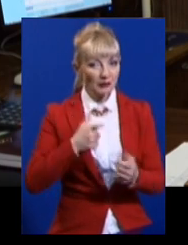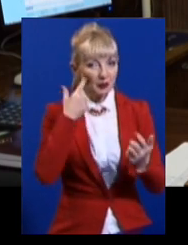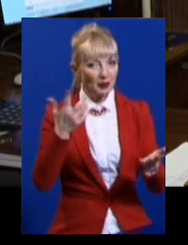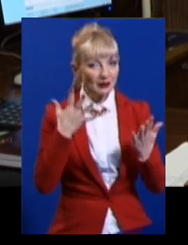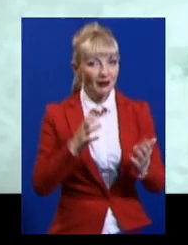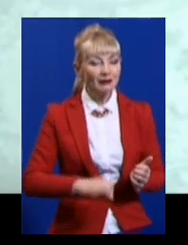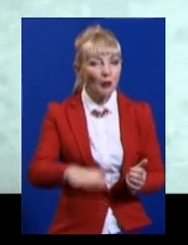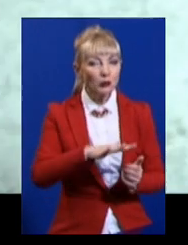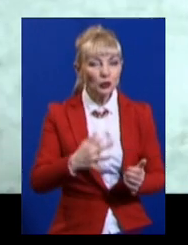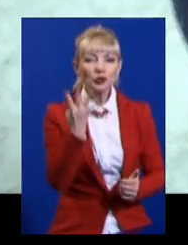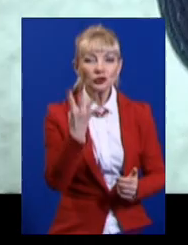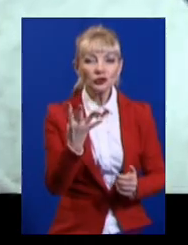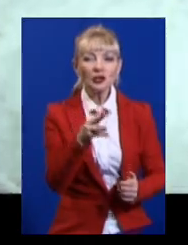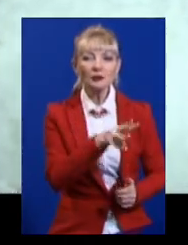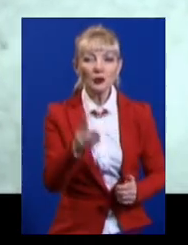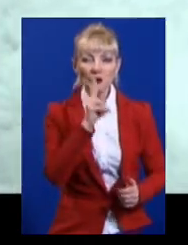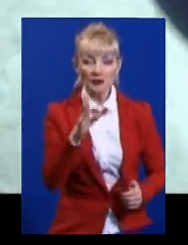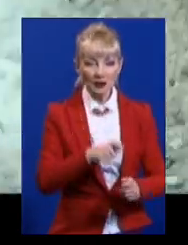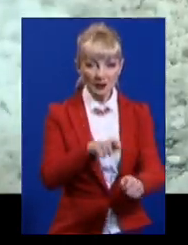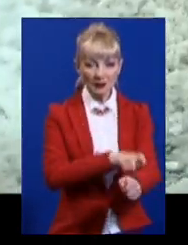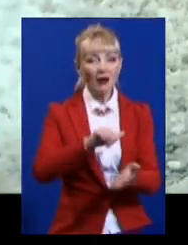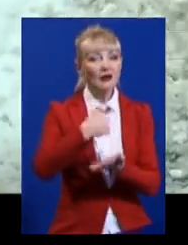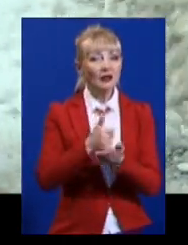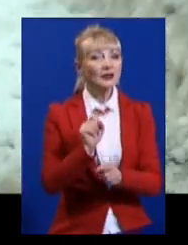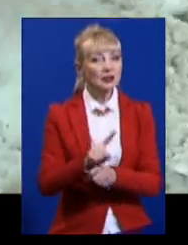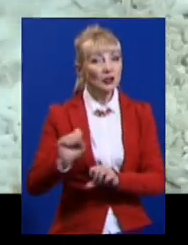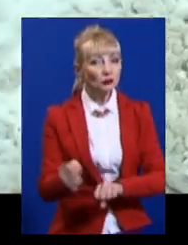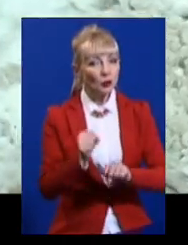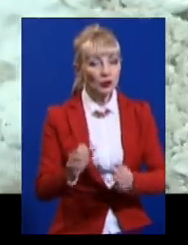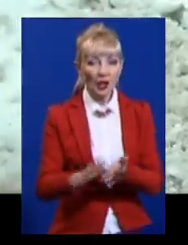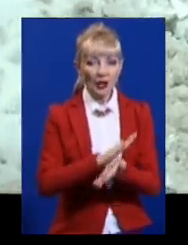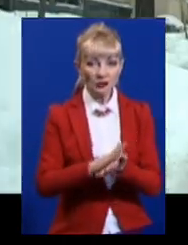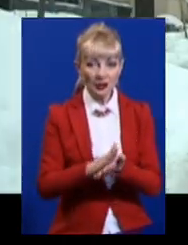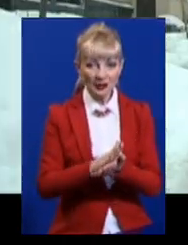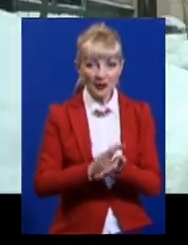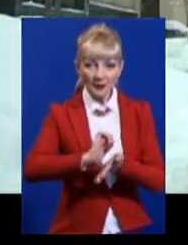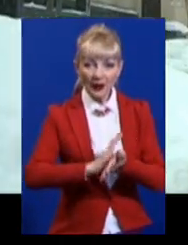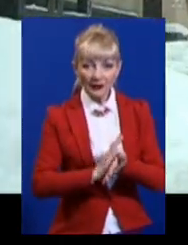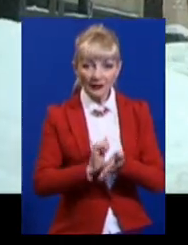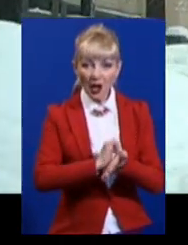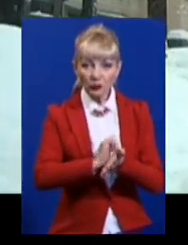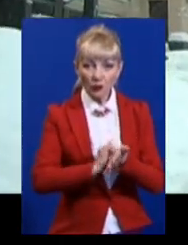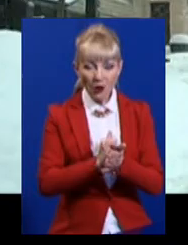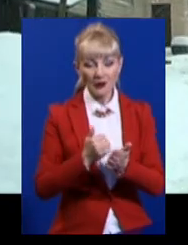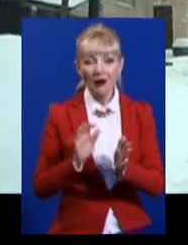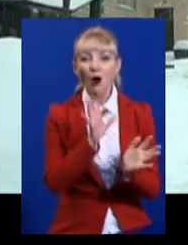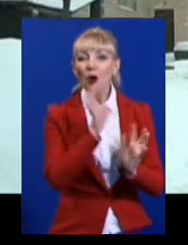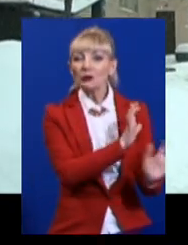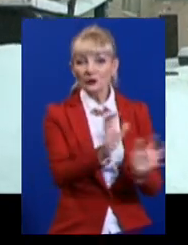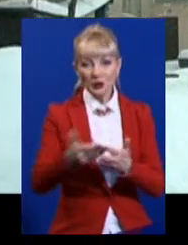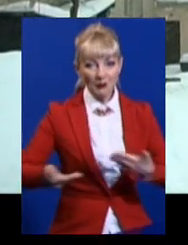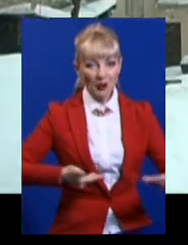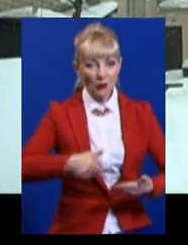площі майже 4 мільйони квадратних метрів. Головне задання двірника – очистити тротуар, забезпечити прохід населення і всередині